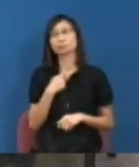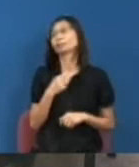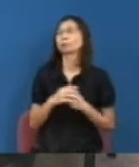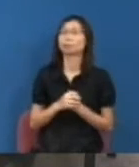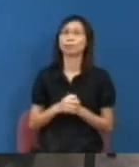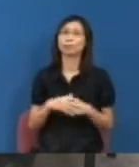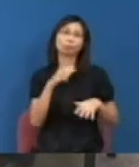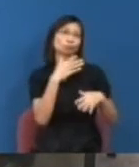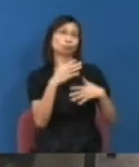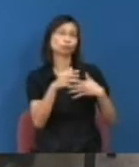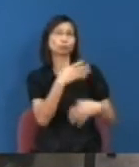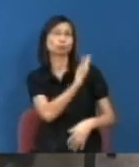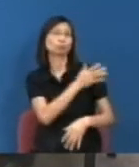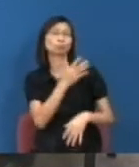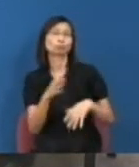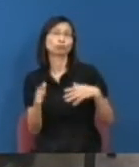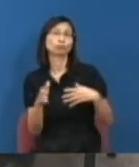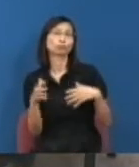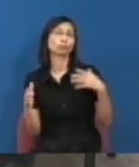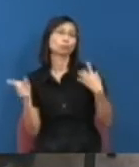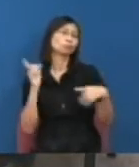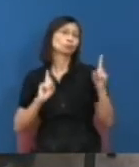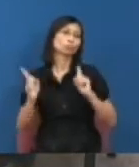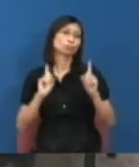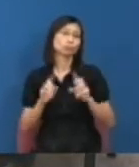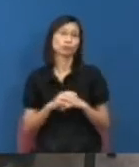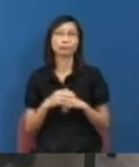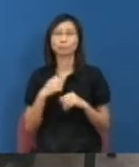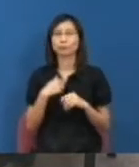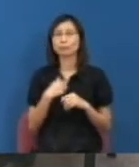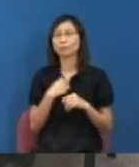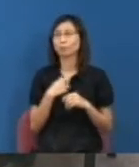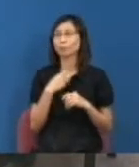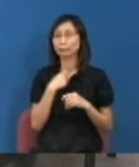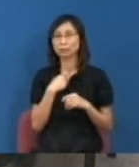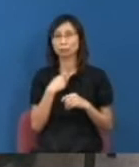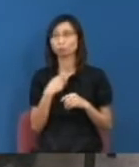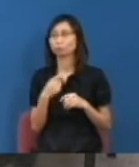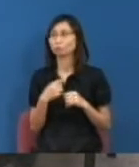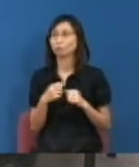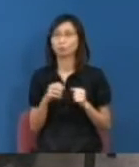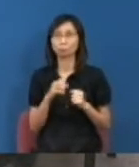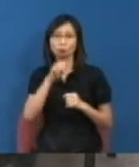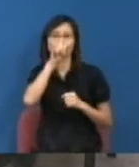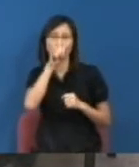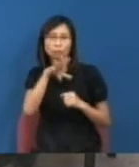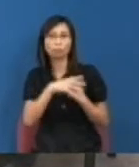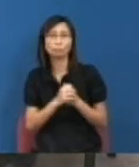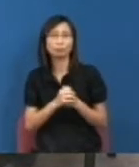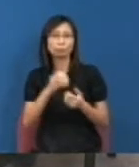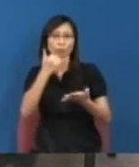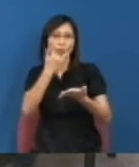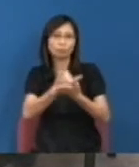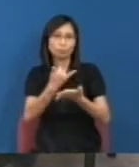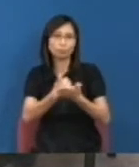是不會隨便拿九頭集但至少審完審清楚要你死到即是下頭也要知道死得